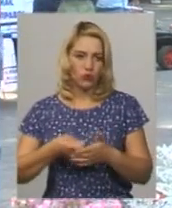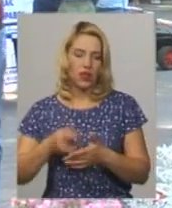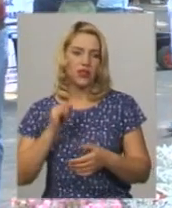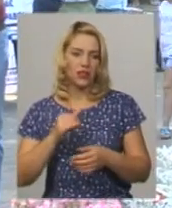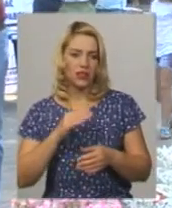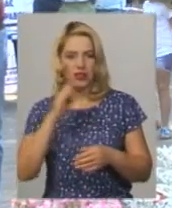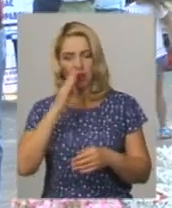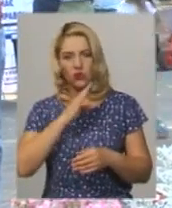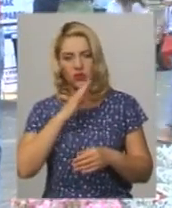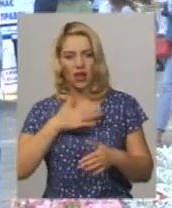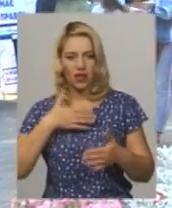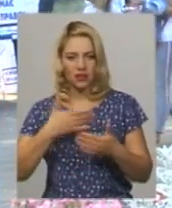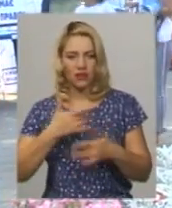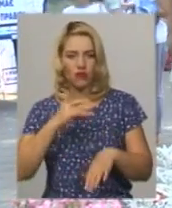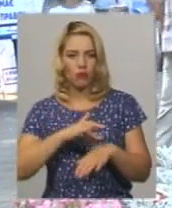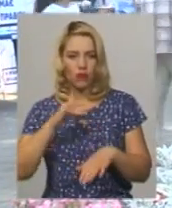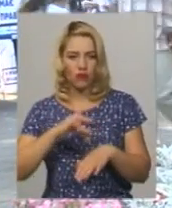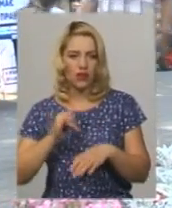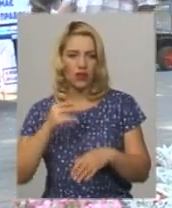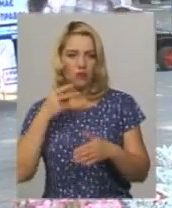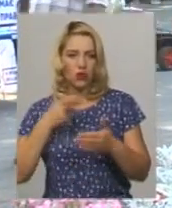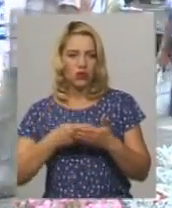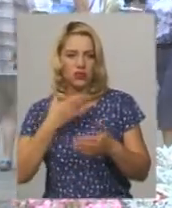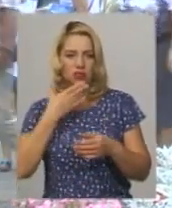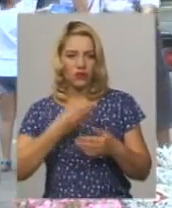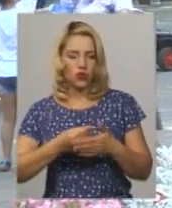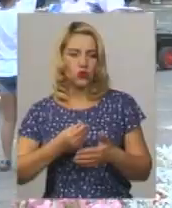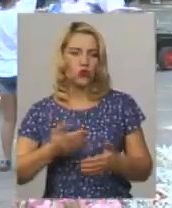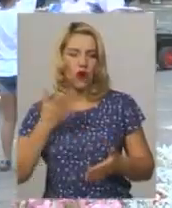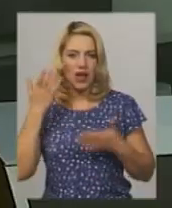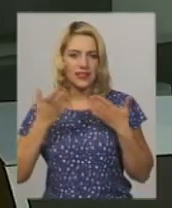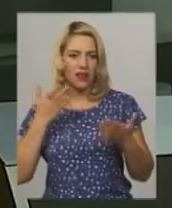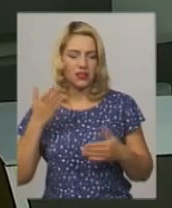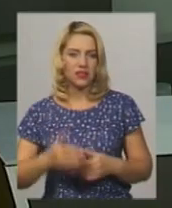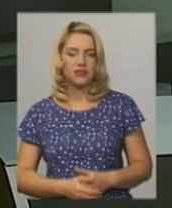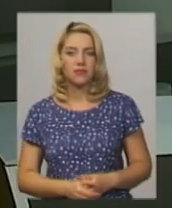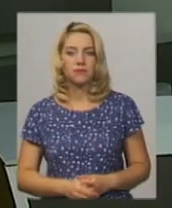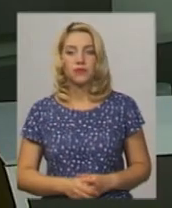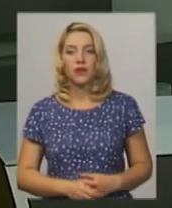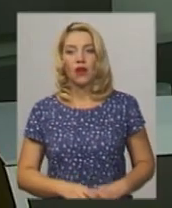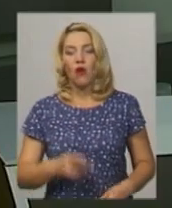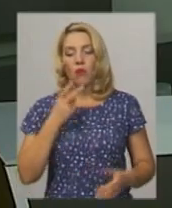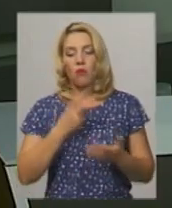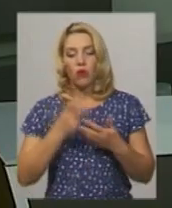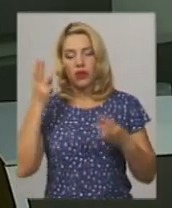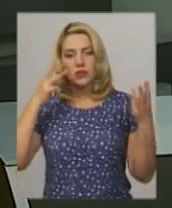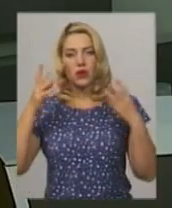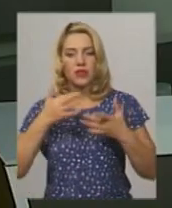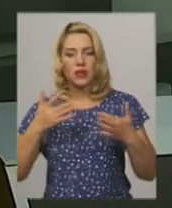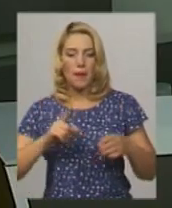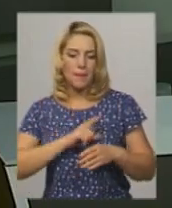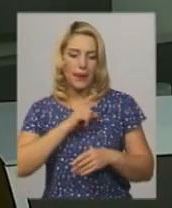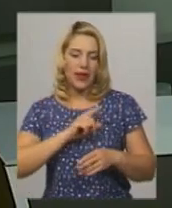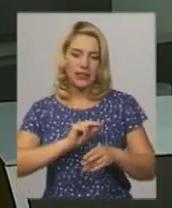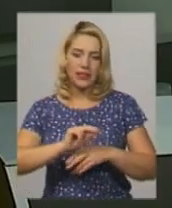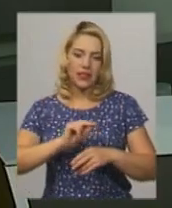вболівали, вони показали свою таку азартність. Показ, мотрі, знаменітні майстер-класи,